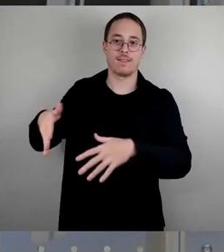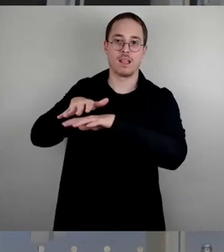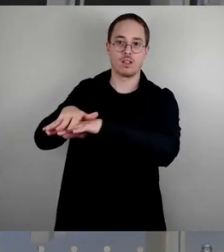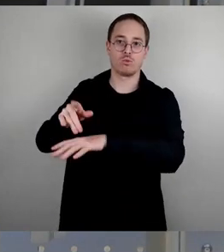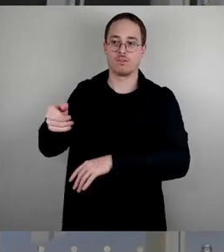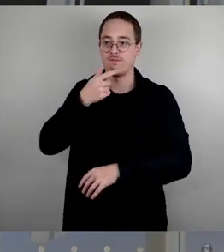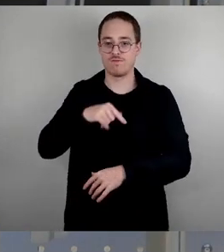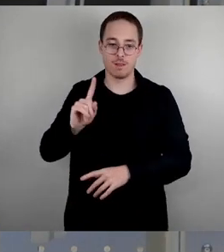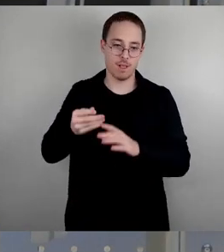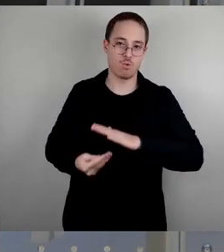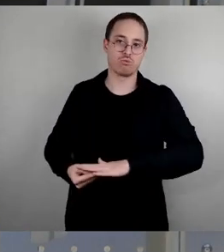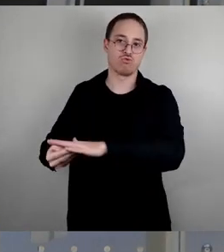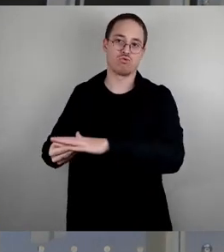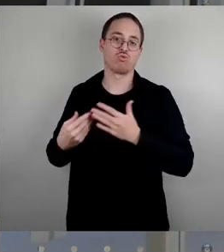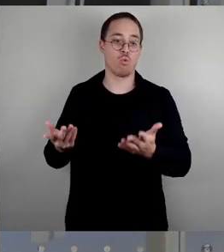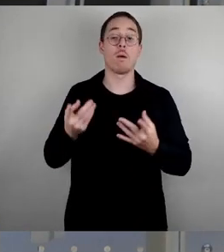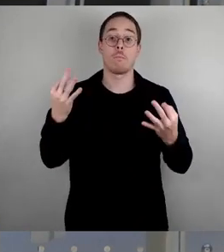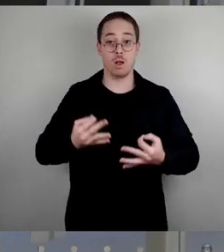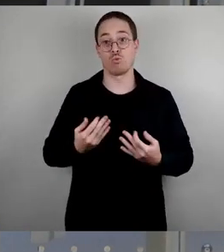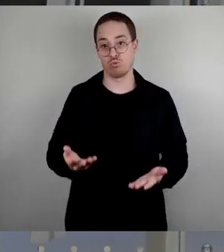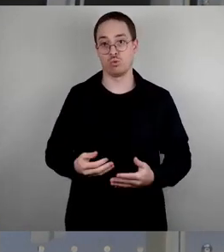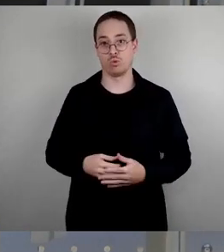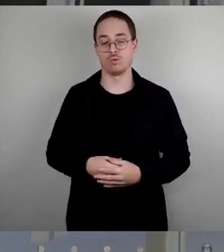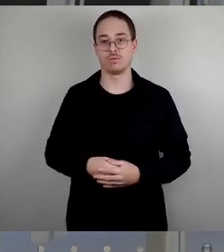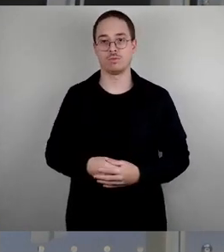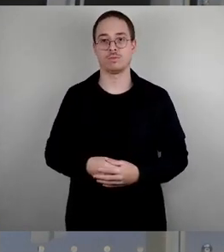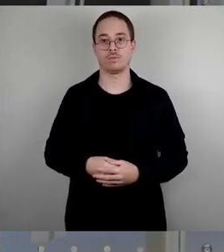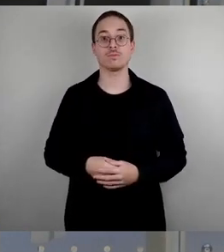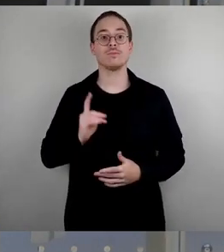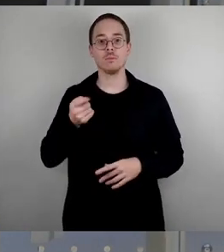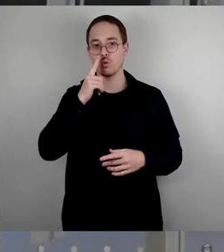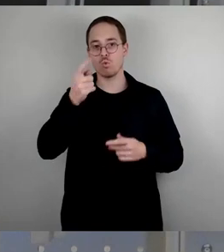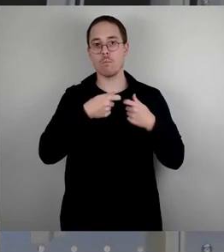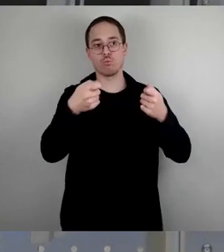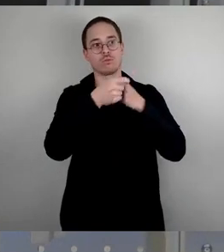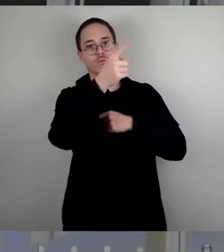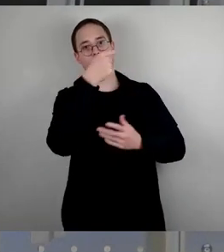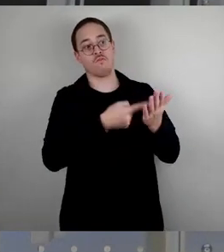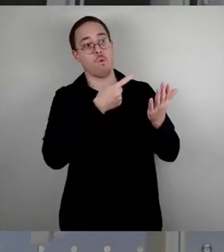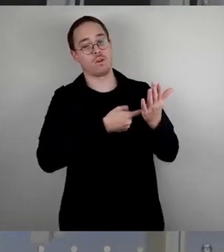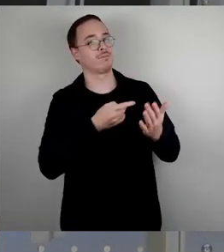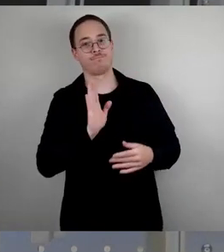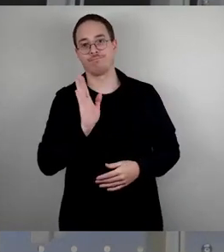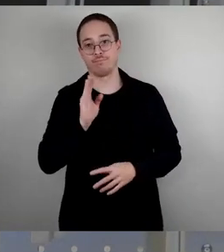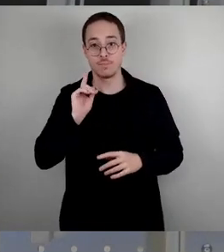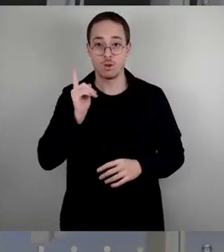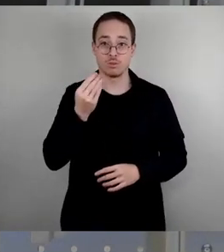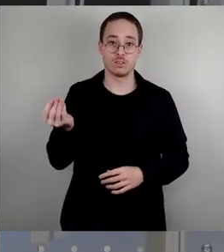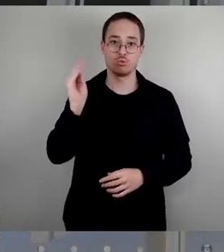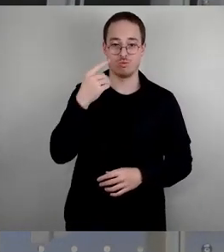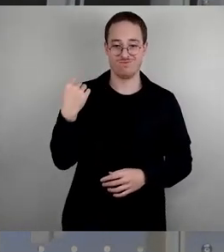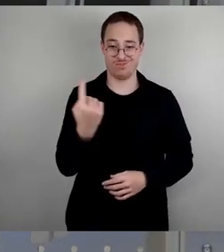Sie muss kommen. Aber es ist nicht nur der Bund gefordert. Wir sind auch und vielleicht sogar viel mehr